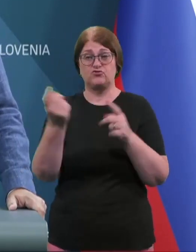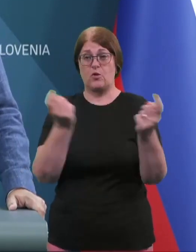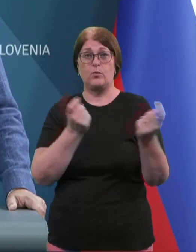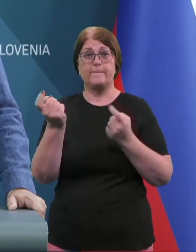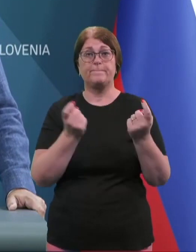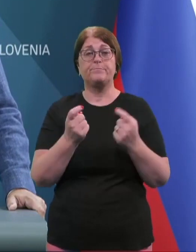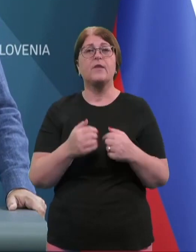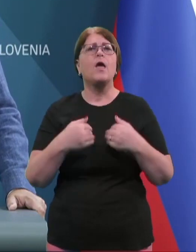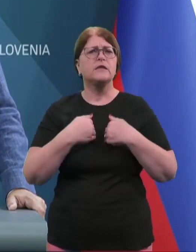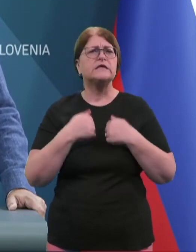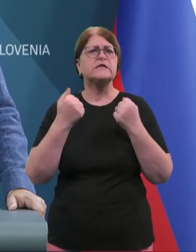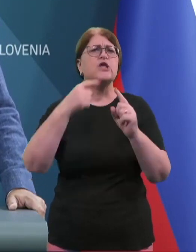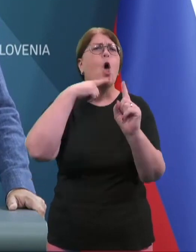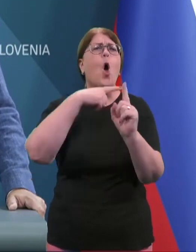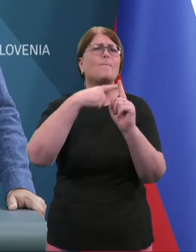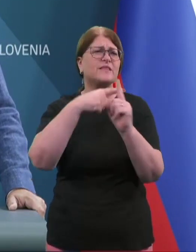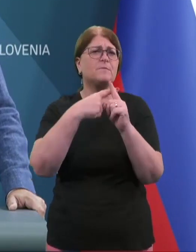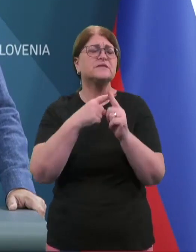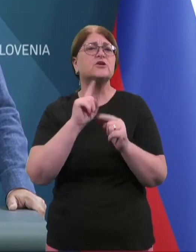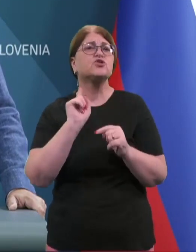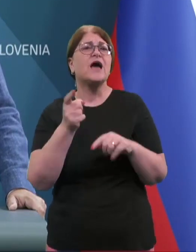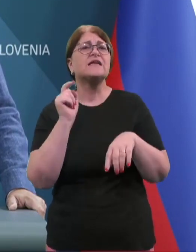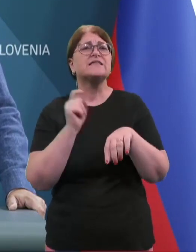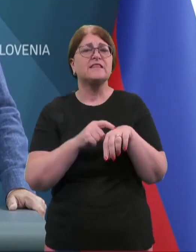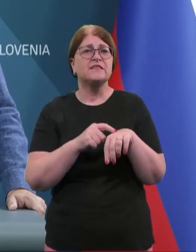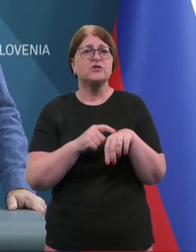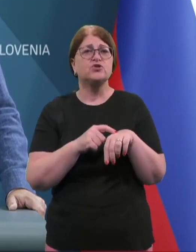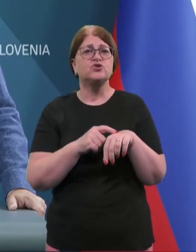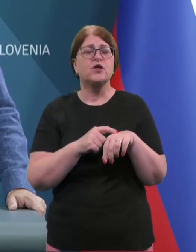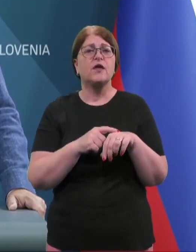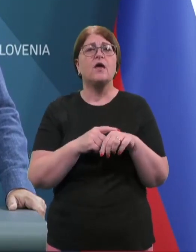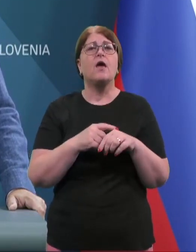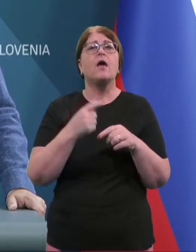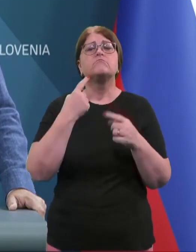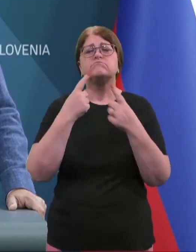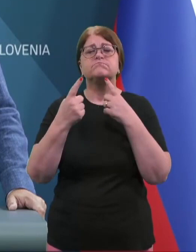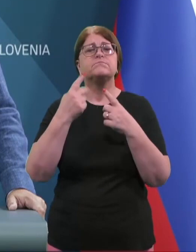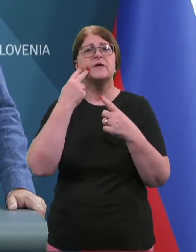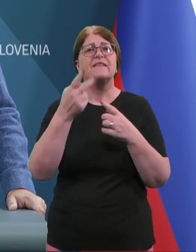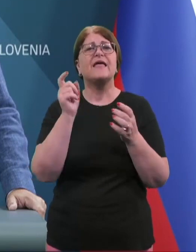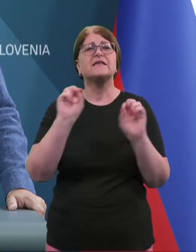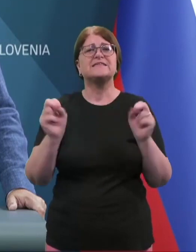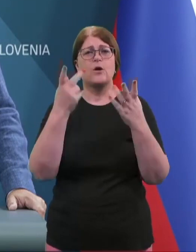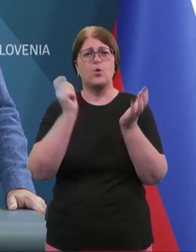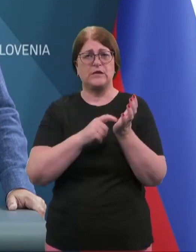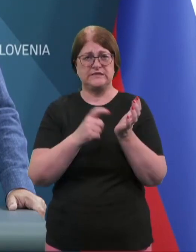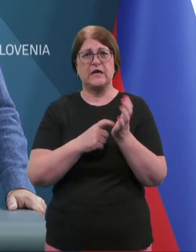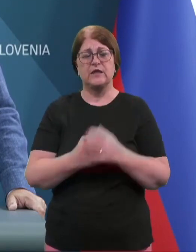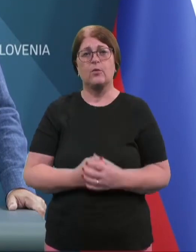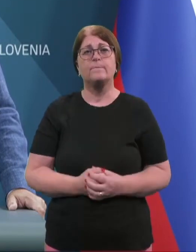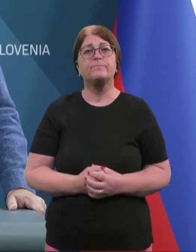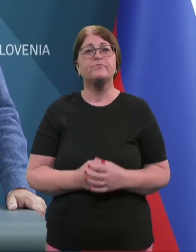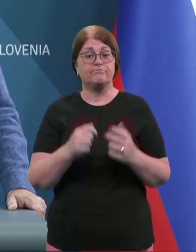Sem pa zelo optimističen, kar se tiče podpisa za glede stavkovnih zahtev glede upravnih enot.